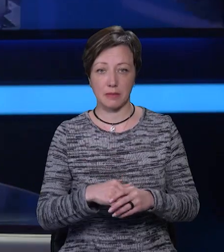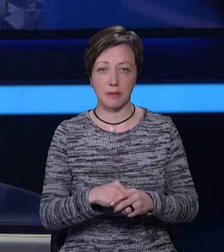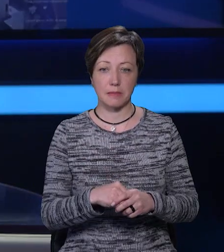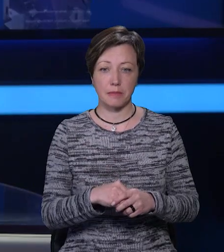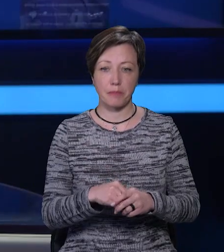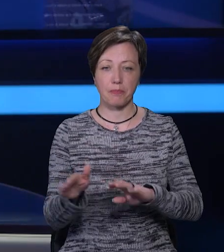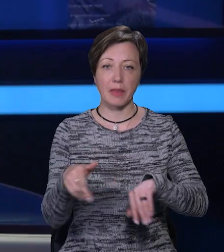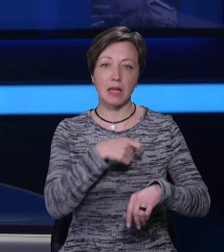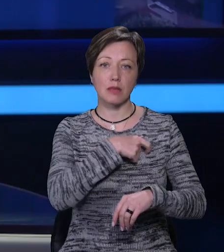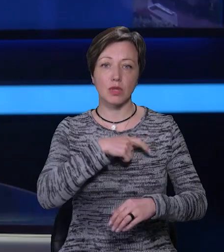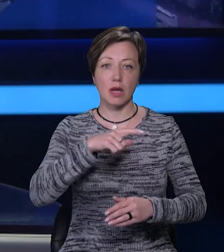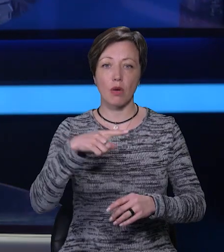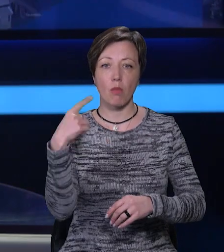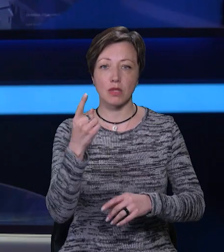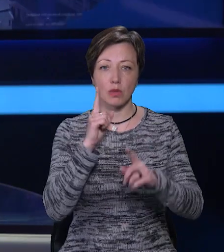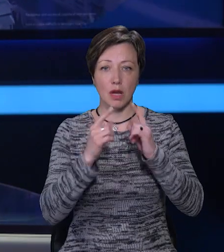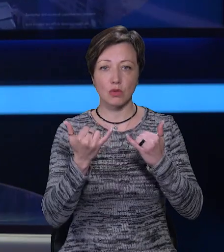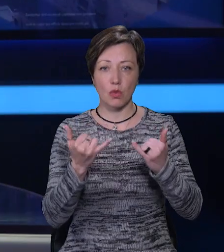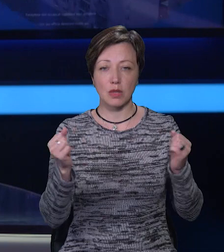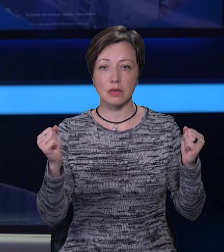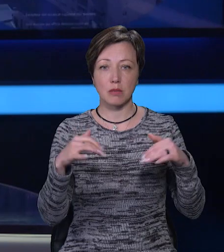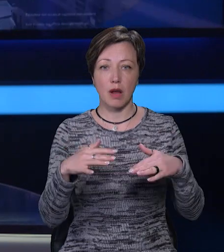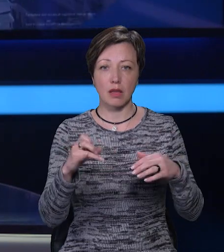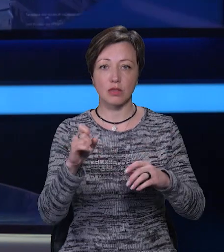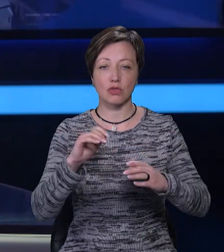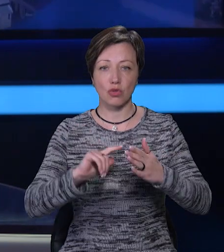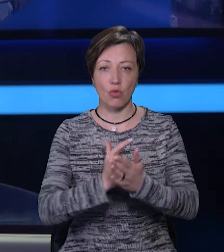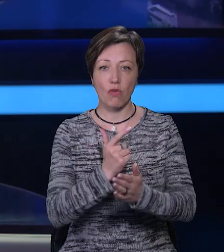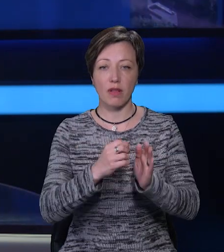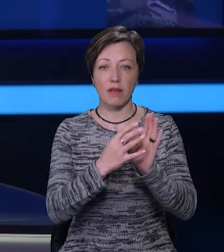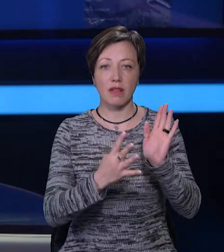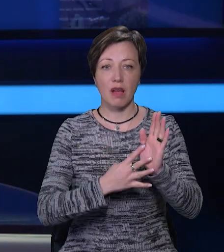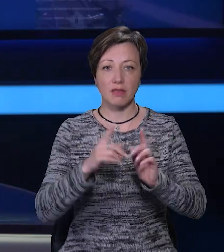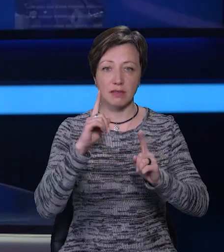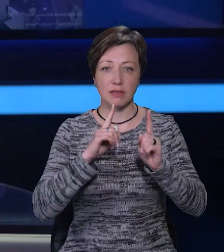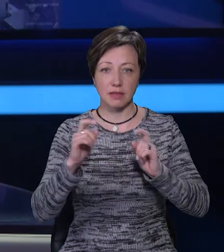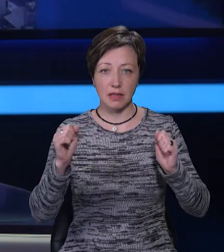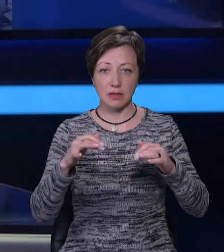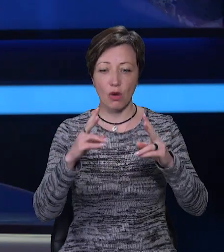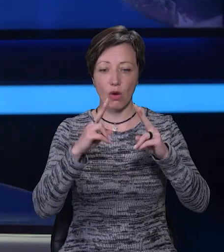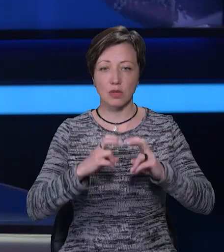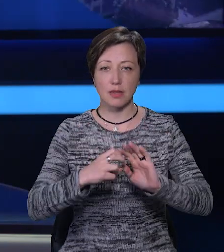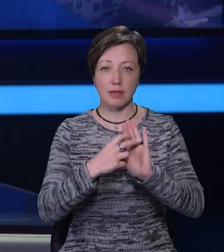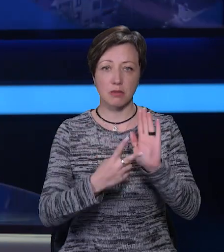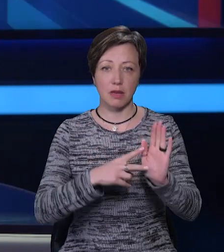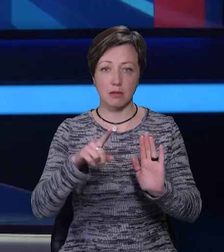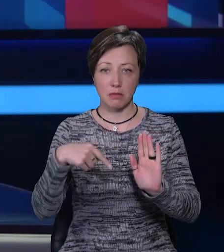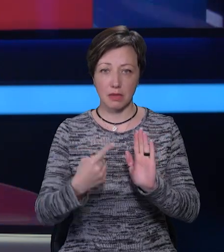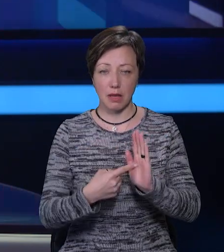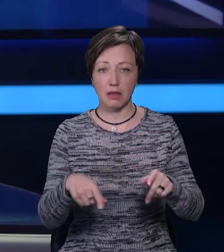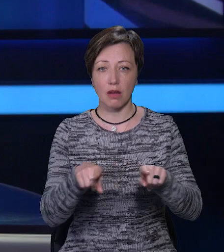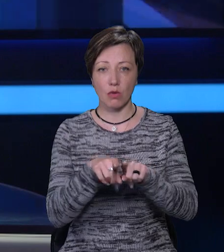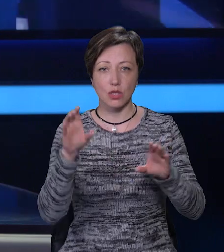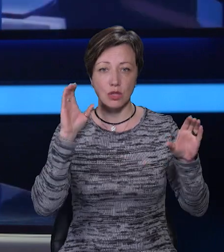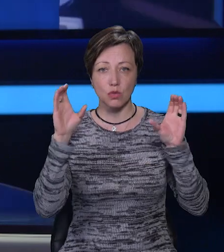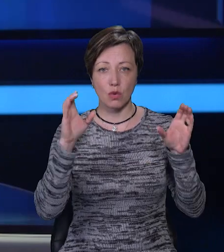Депутати Хмельницької обласної ради сьогодні зібралися на чергову 19-ту сесію. Розглянули 17 питань. Також